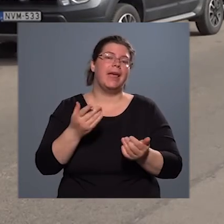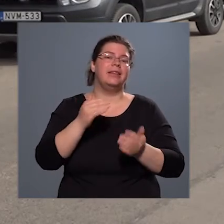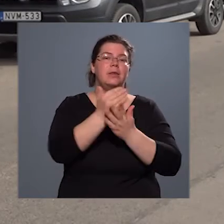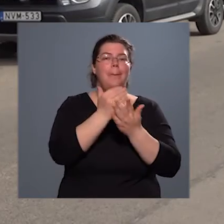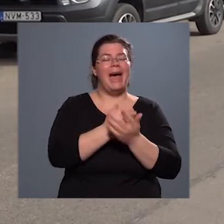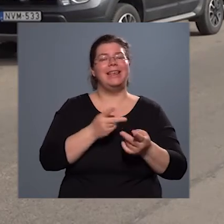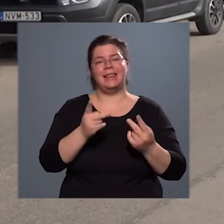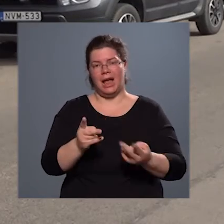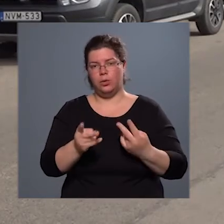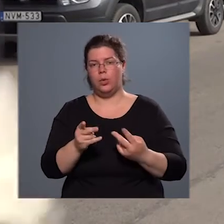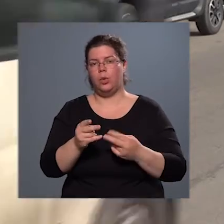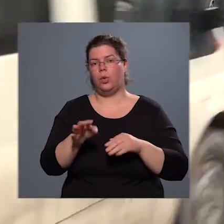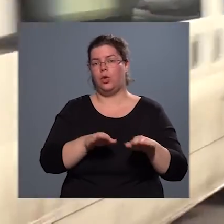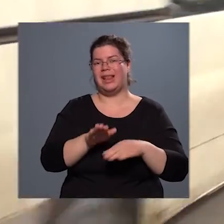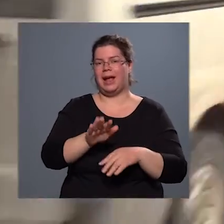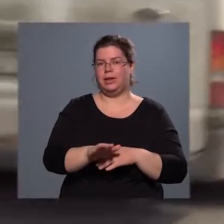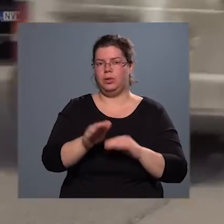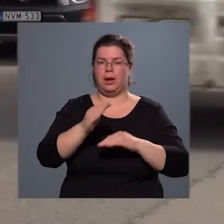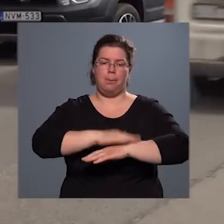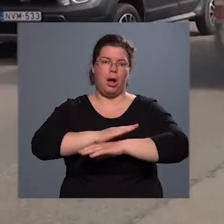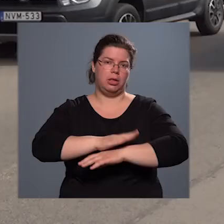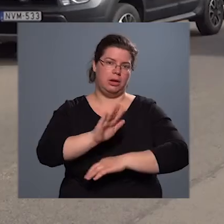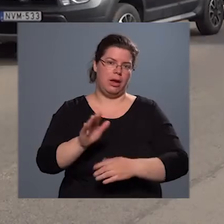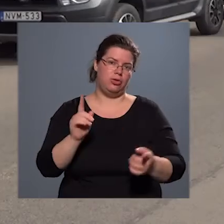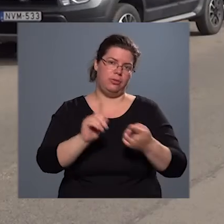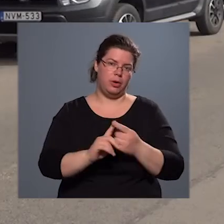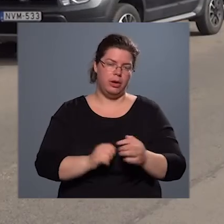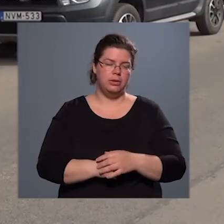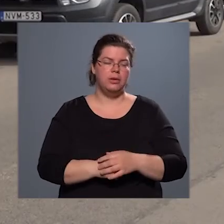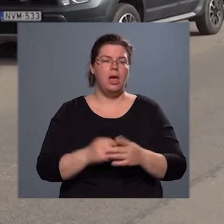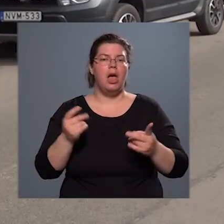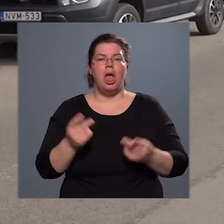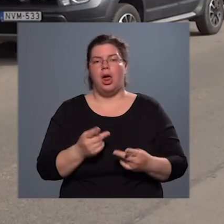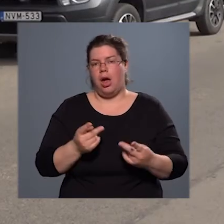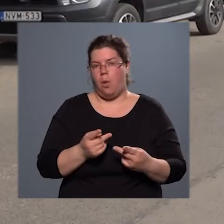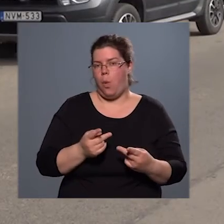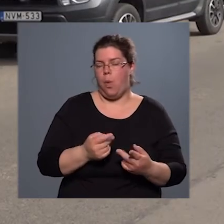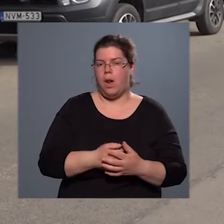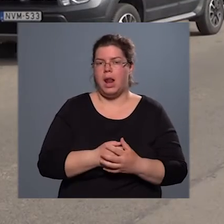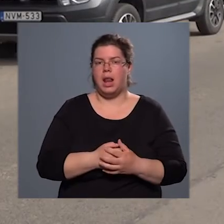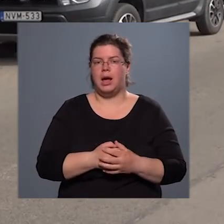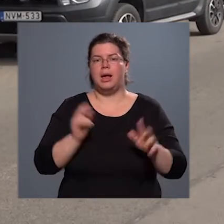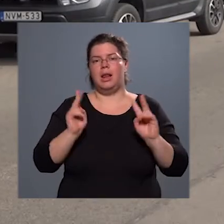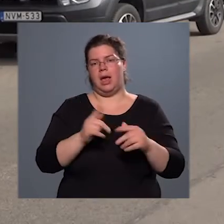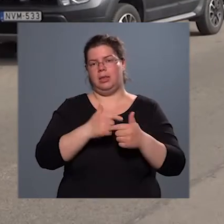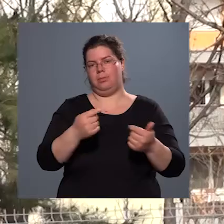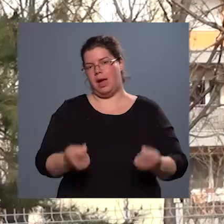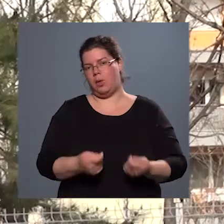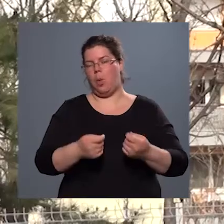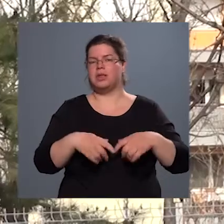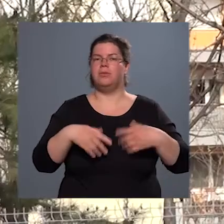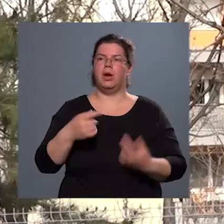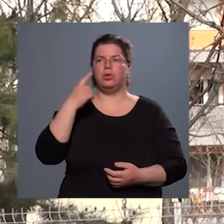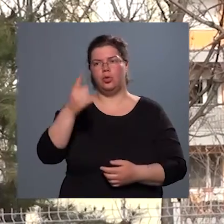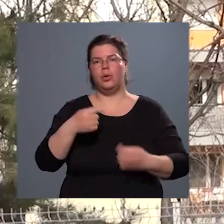közlekedőknek a magatartására vonatkoznak. Ahol meg lehet oldani, vagy tudunk